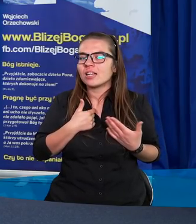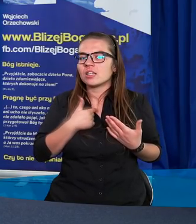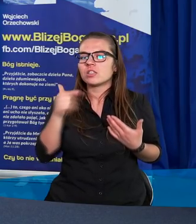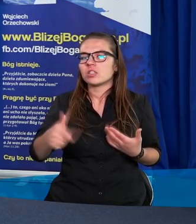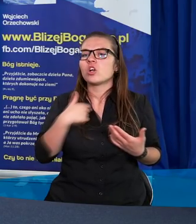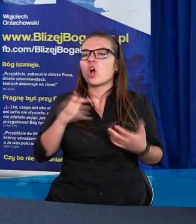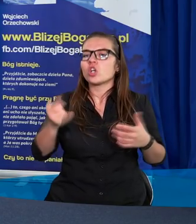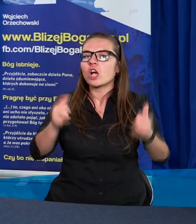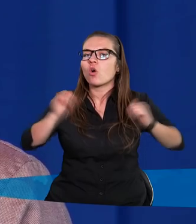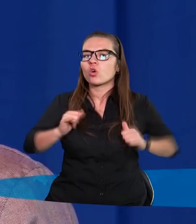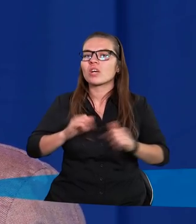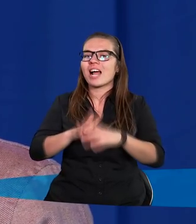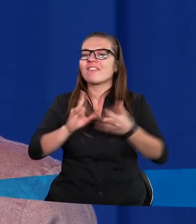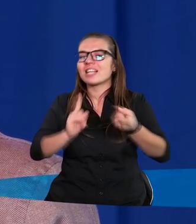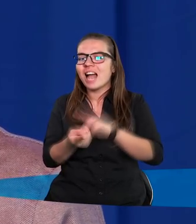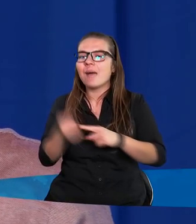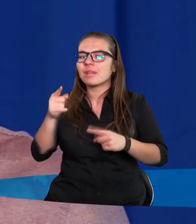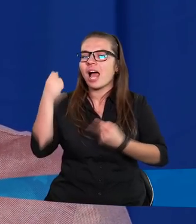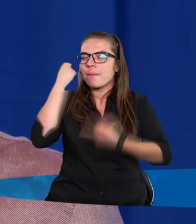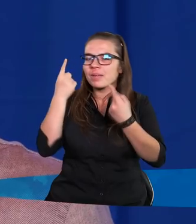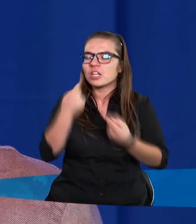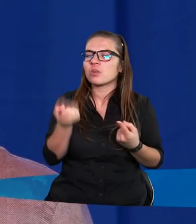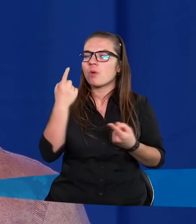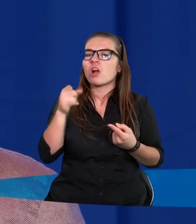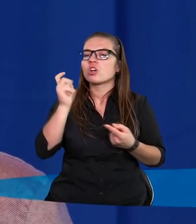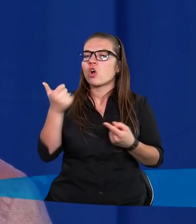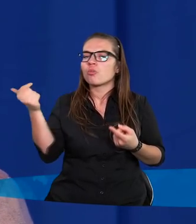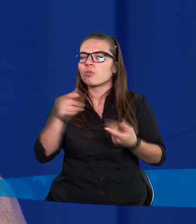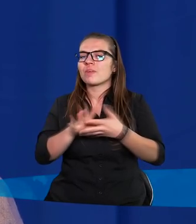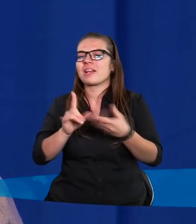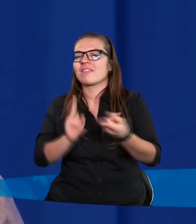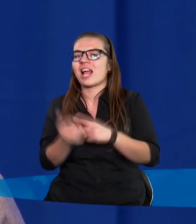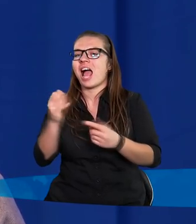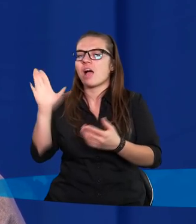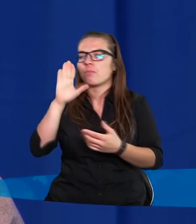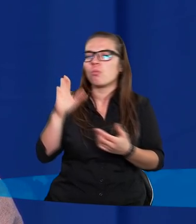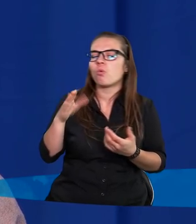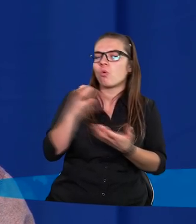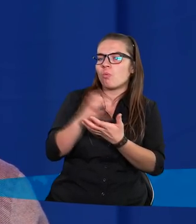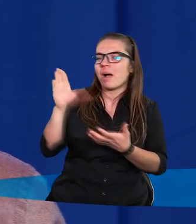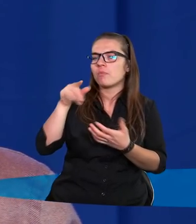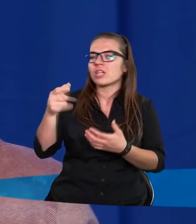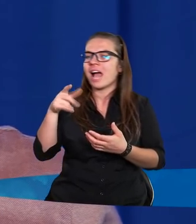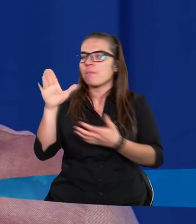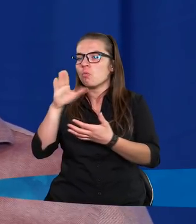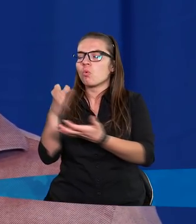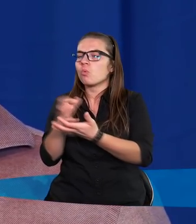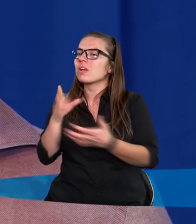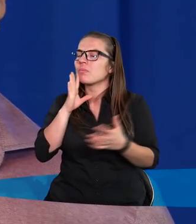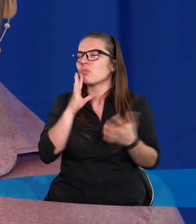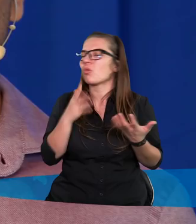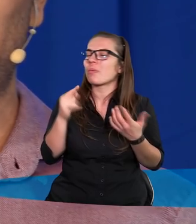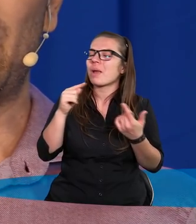czegoś oczekuję w zamian. Zawsze się pojawia ta myśl. Coś musi być w zamian. Jak kuba Bogu, tak Bóg kubie. Czyli jeżeli ja będę